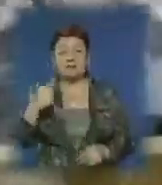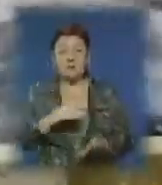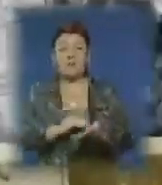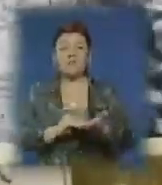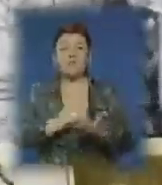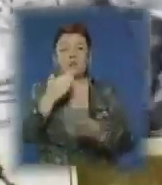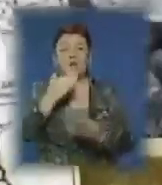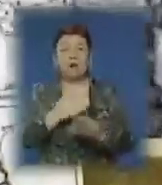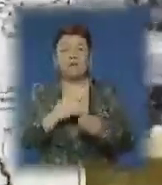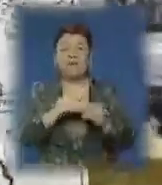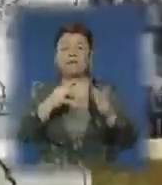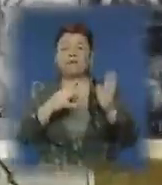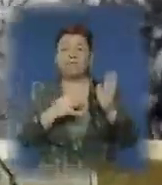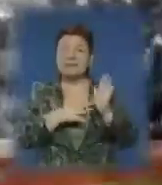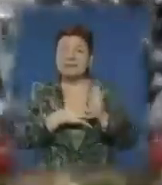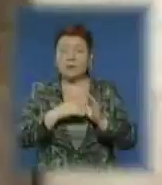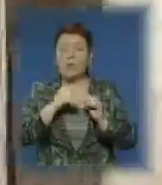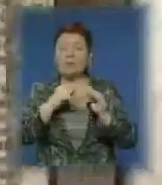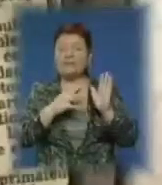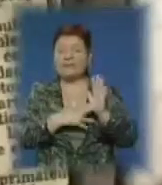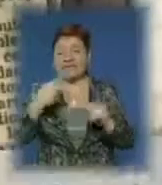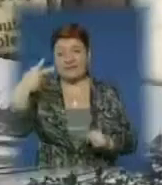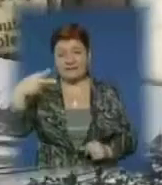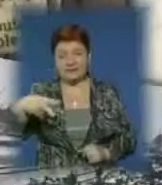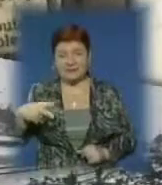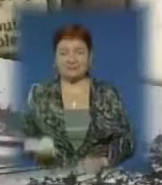програми 19 серпня о 19.20.